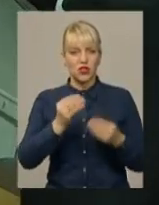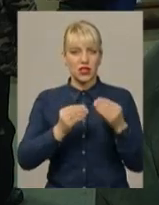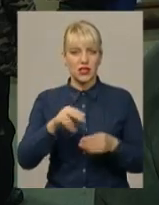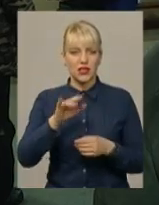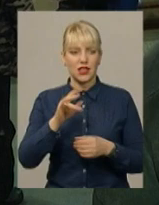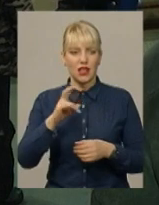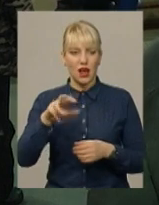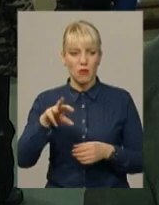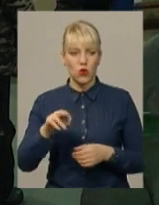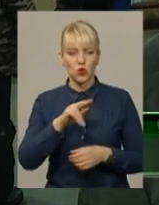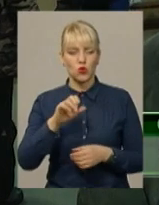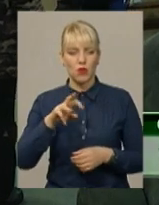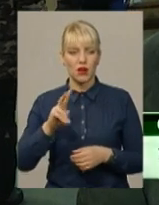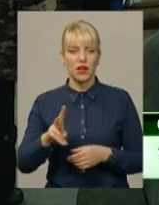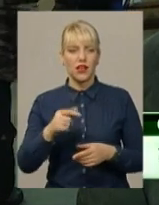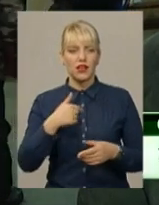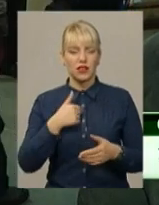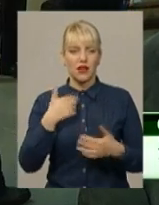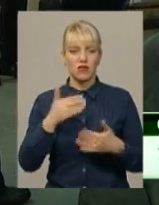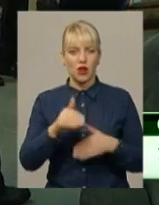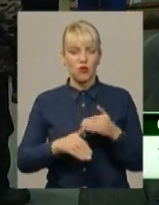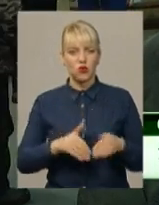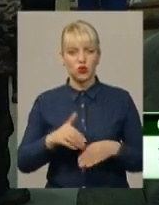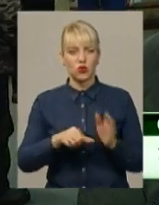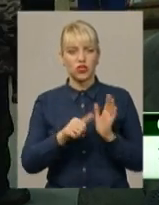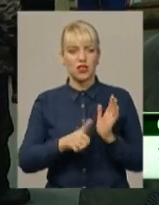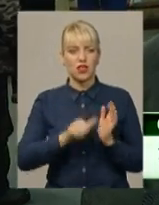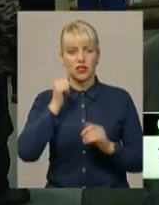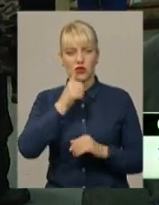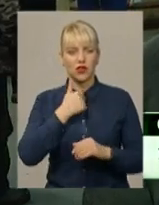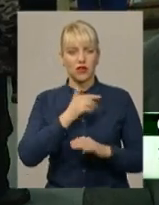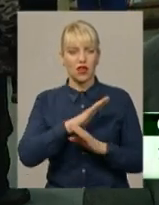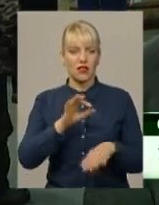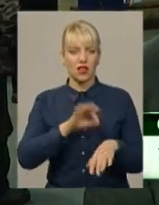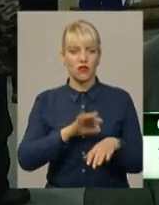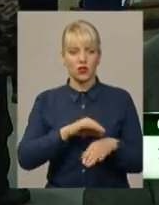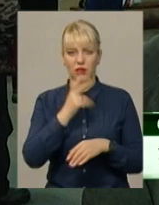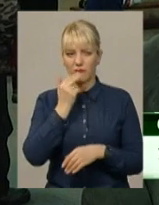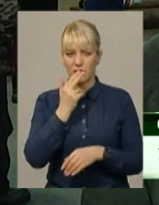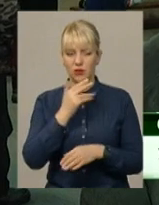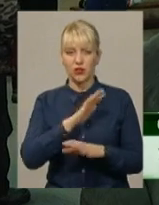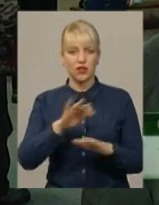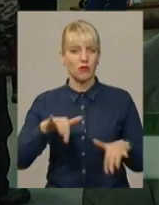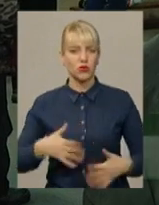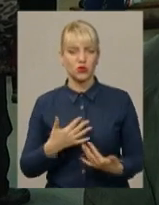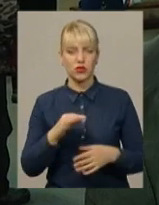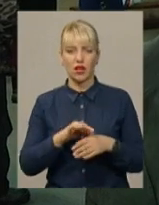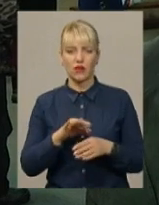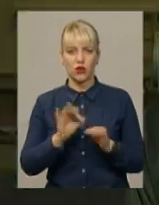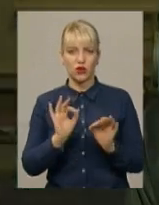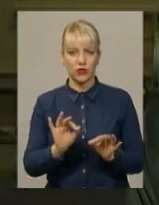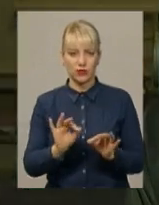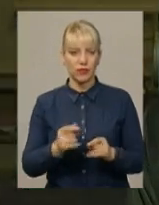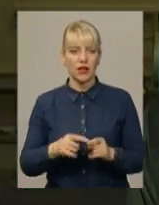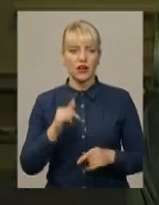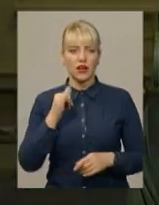Чумак. Маржую я вже десь 16 років. Я не хворію насморком, не хворію простудними захворюваннями.